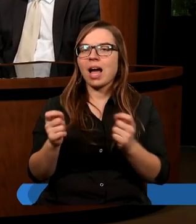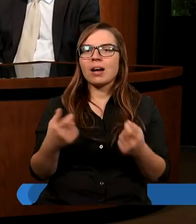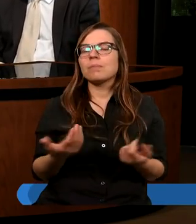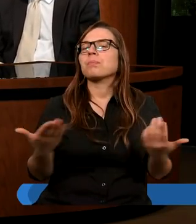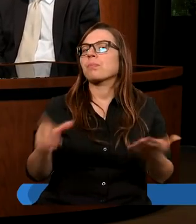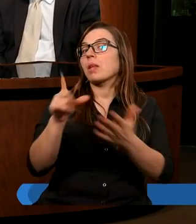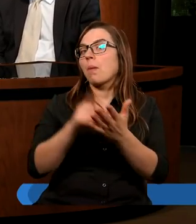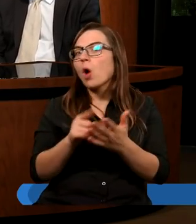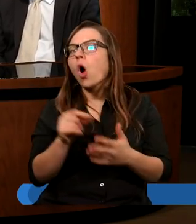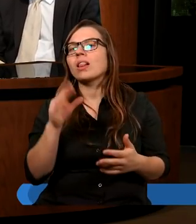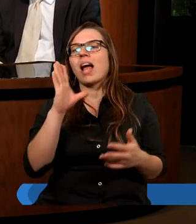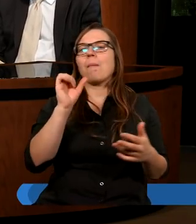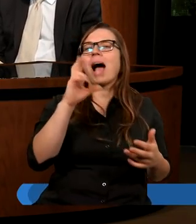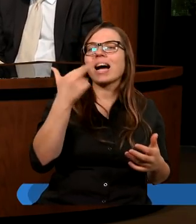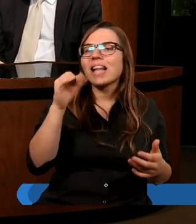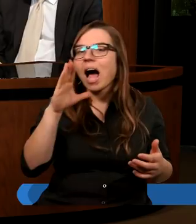Piotr, Barnaba,